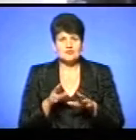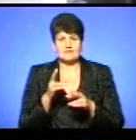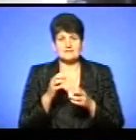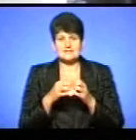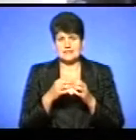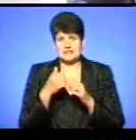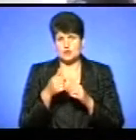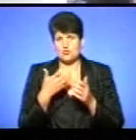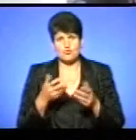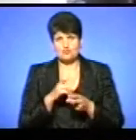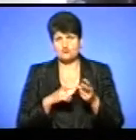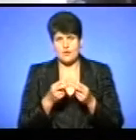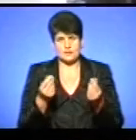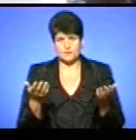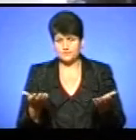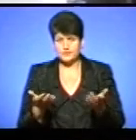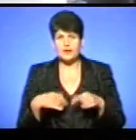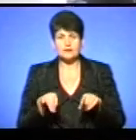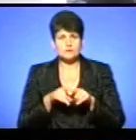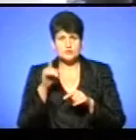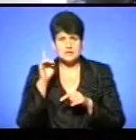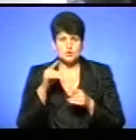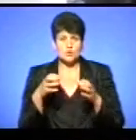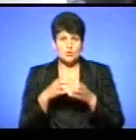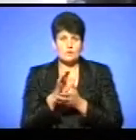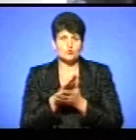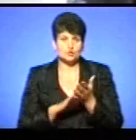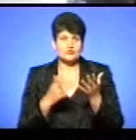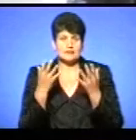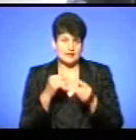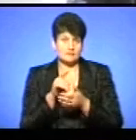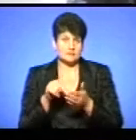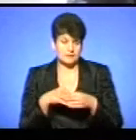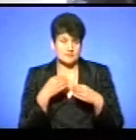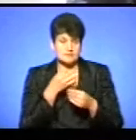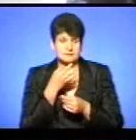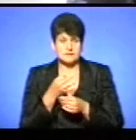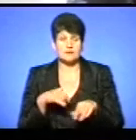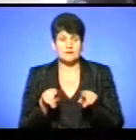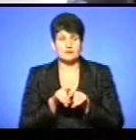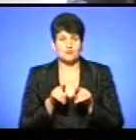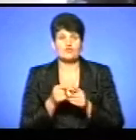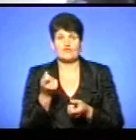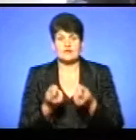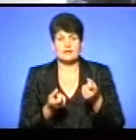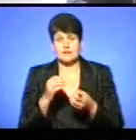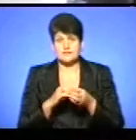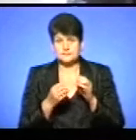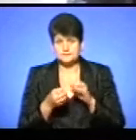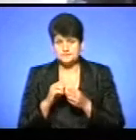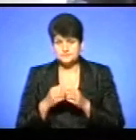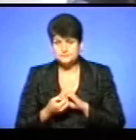середині бюджету. Також ми знаємо, що по група «Продовження дня», про яку ви задали питання, також виникали непорозуміння.